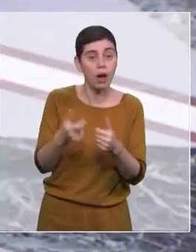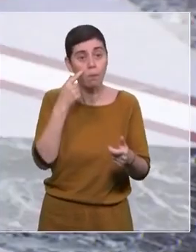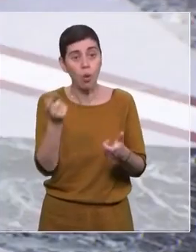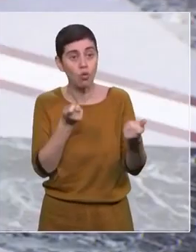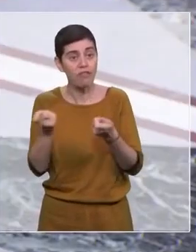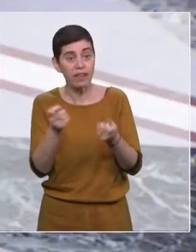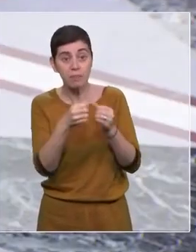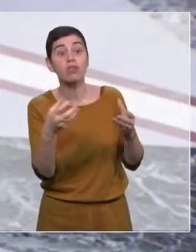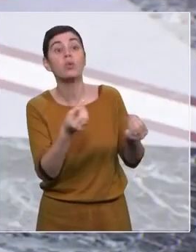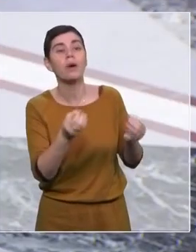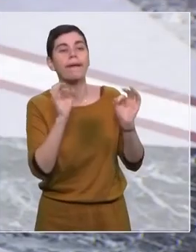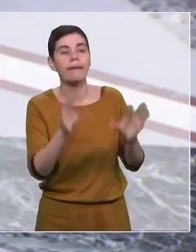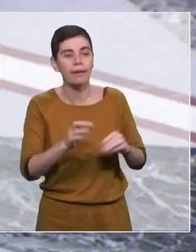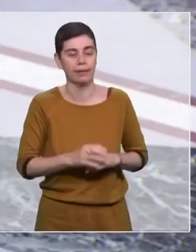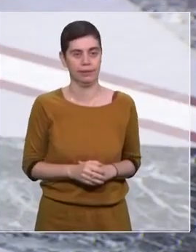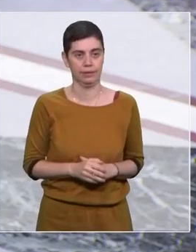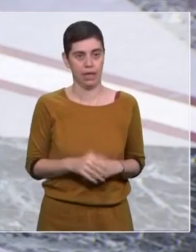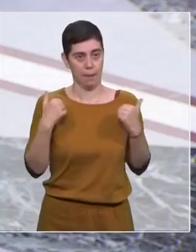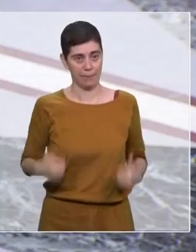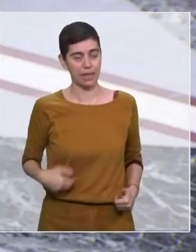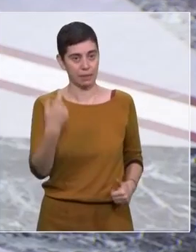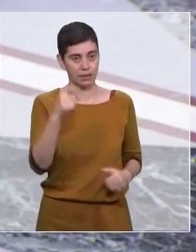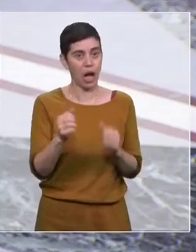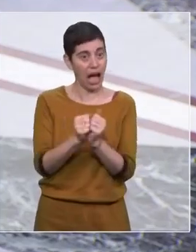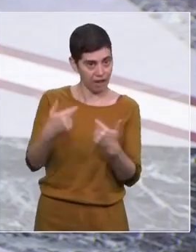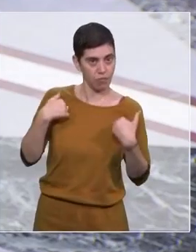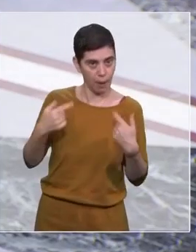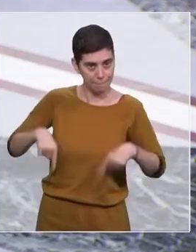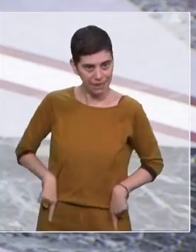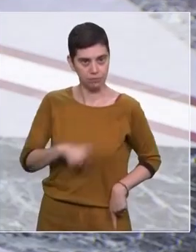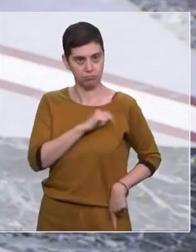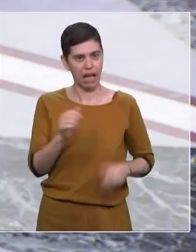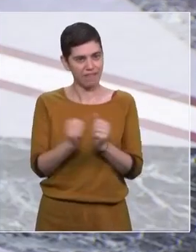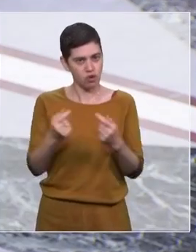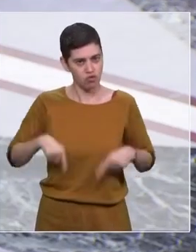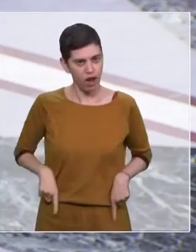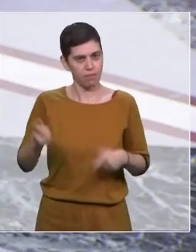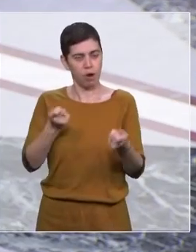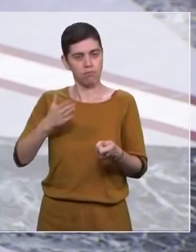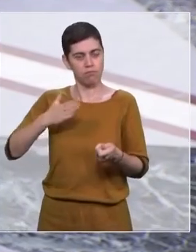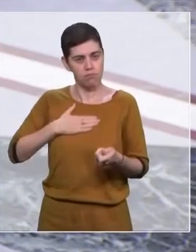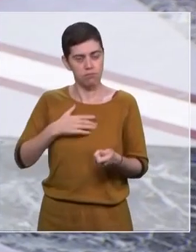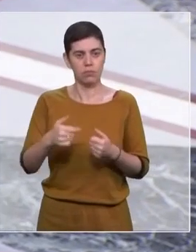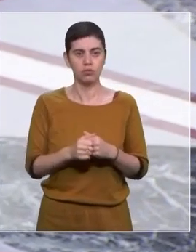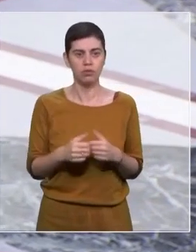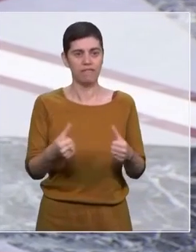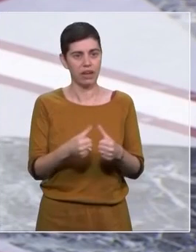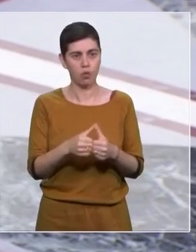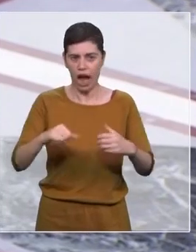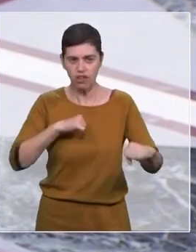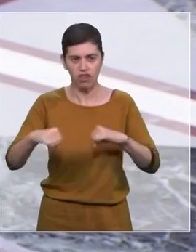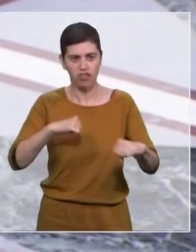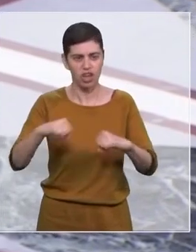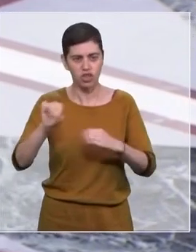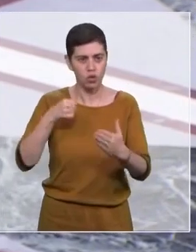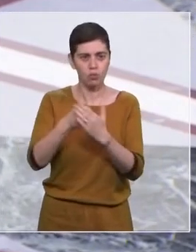gouverner. Alors Madame la Présidente Châtelain, avec Gérald Darmanin et avec mon gouvernement, nous, nous ne renoncerons jamais à agir